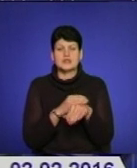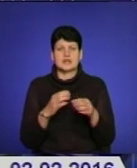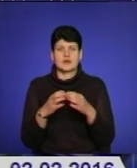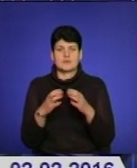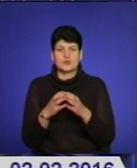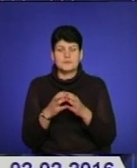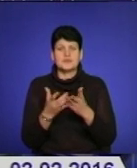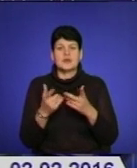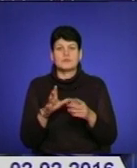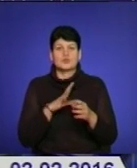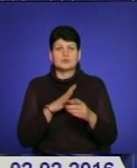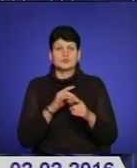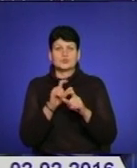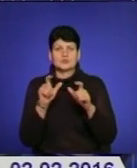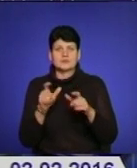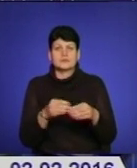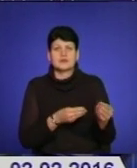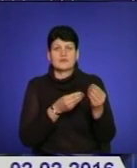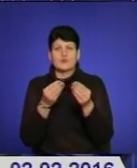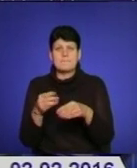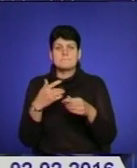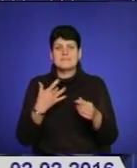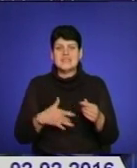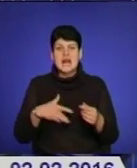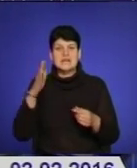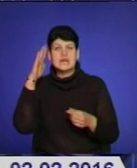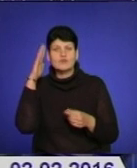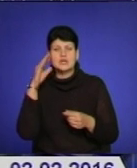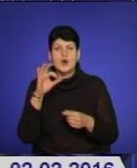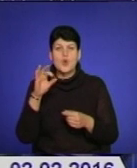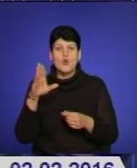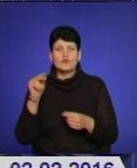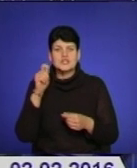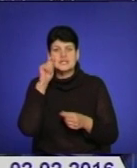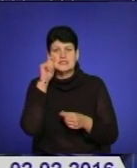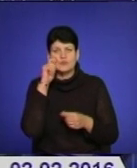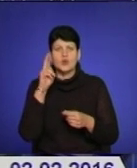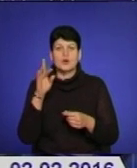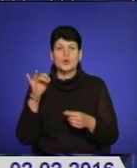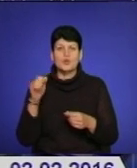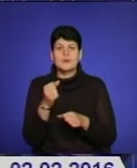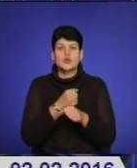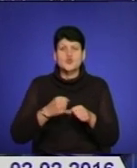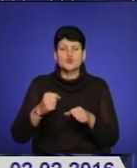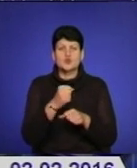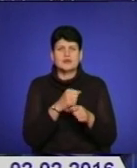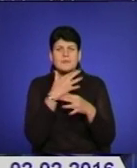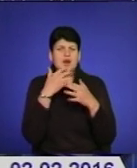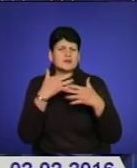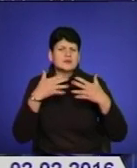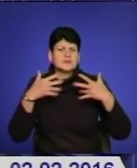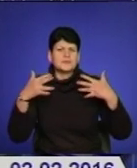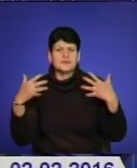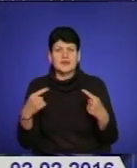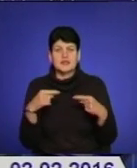на передові пости доставляється мінеральна вода, овочі, цибуля, крупи, тушонка і багато-багато чого